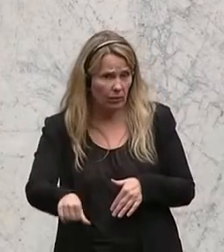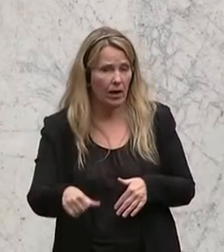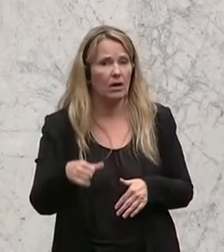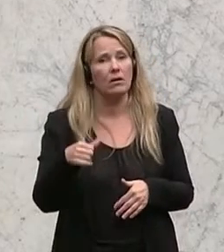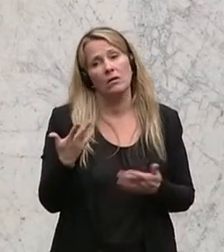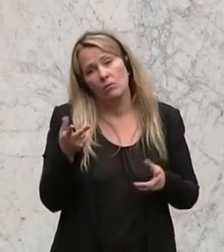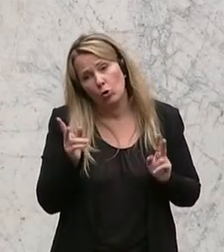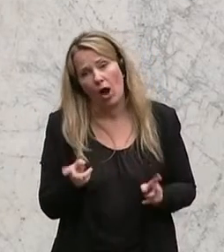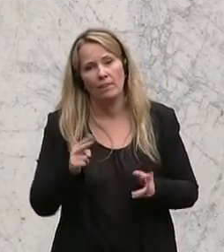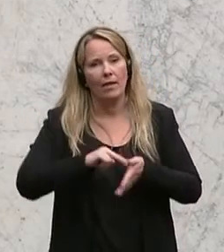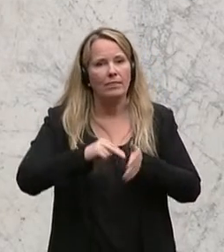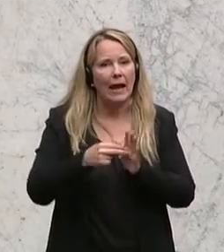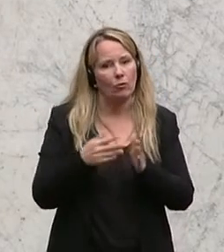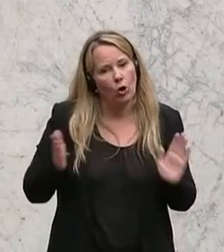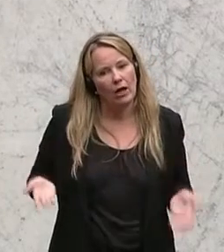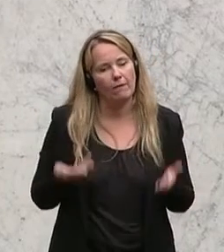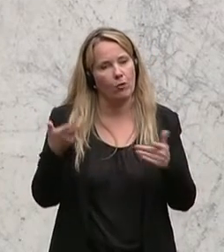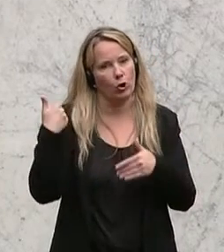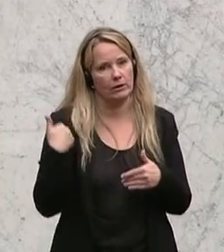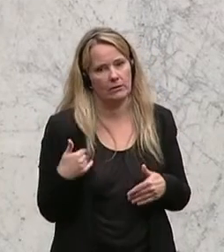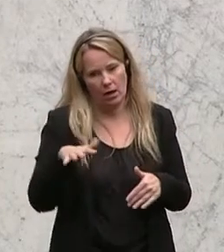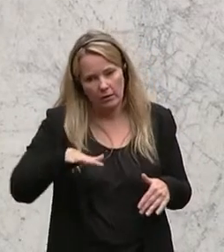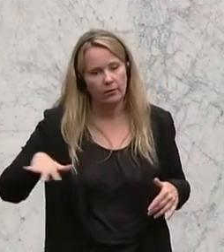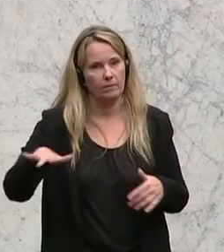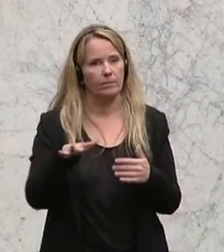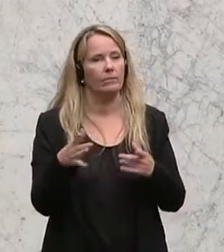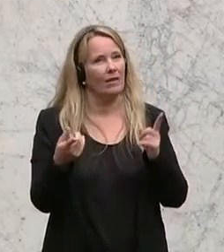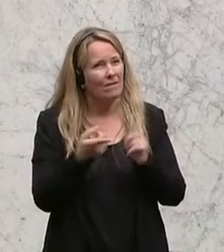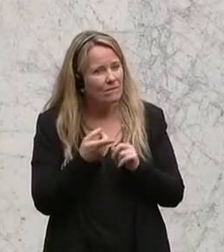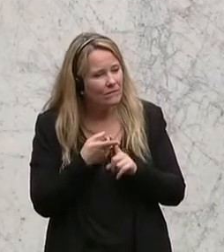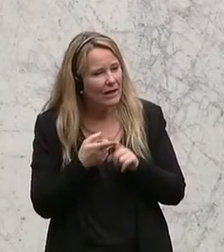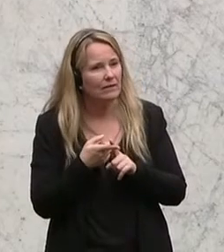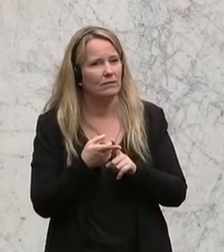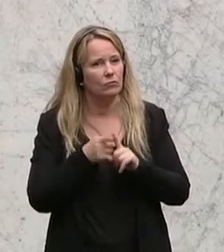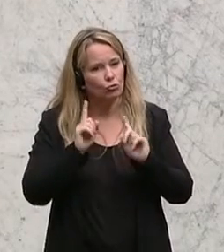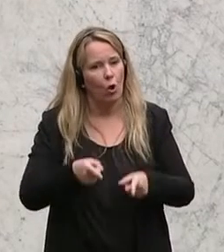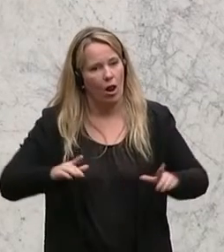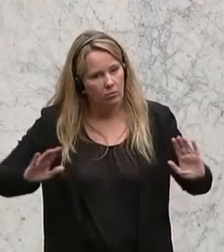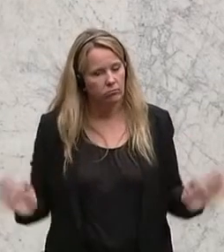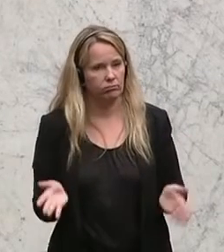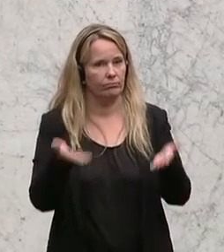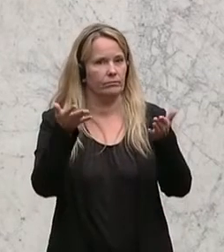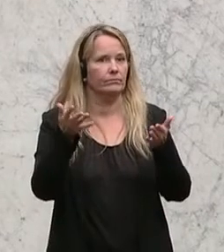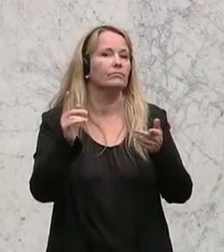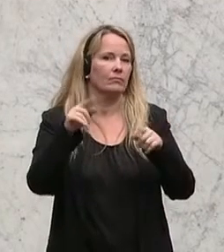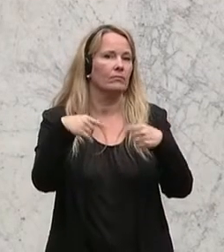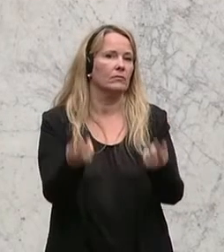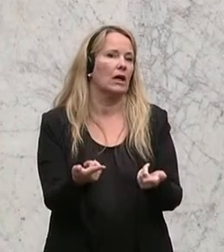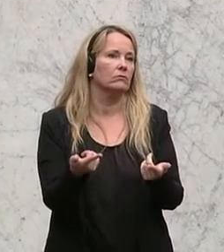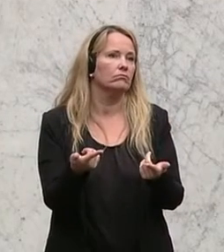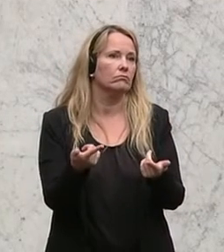der Technologieförderungsseite was machen. Wenn das Ganze in Schwung kommt, würde das den